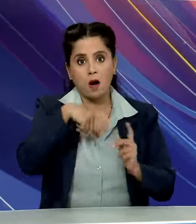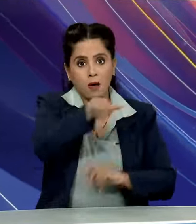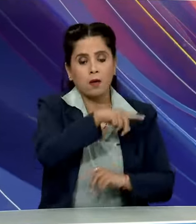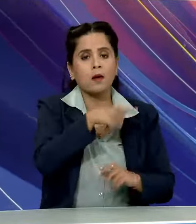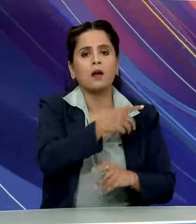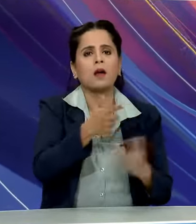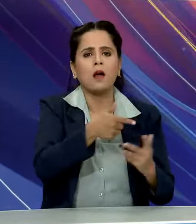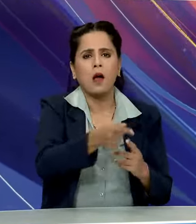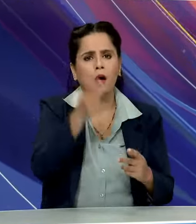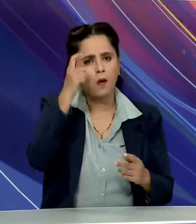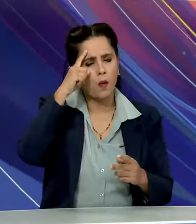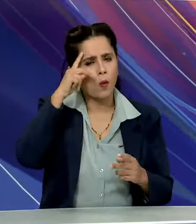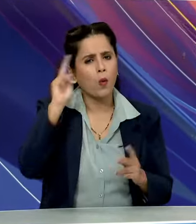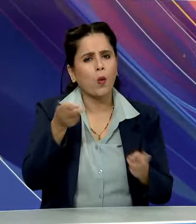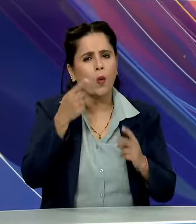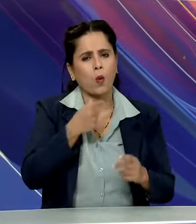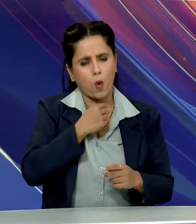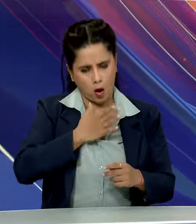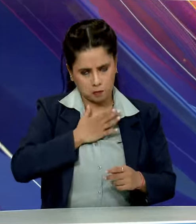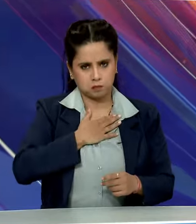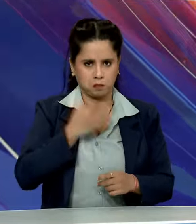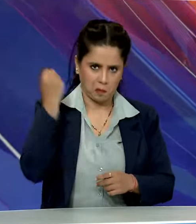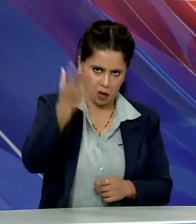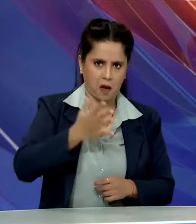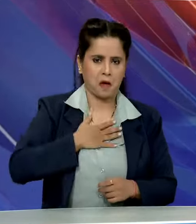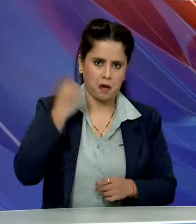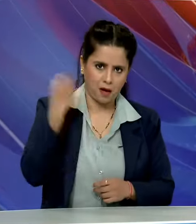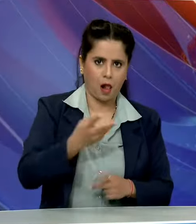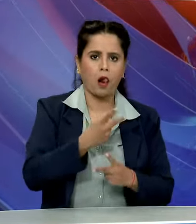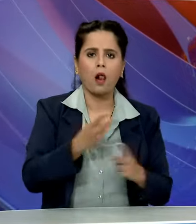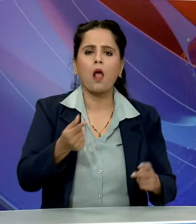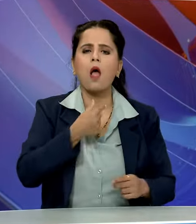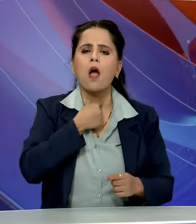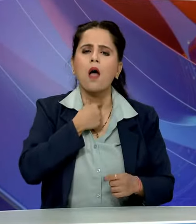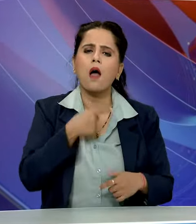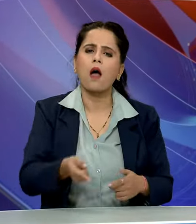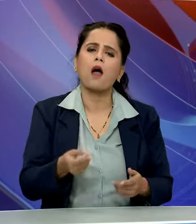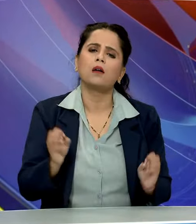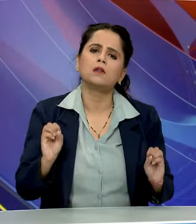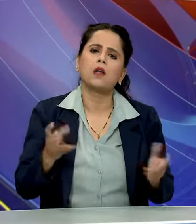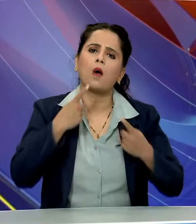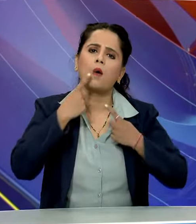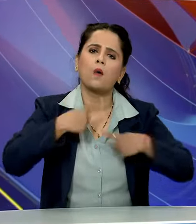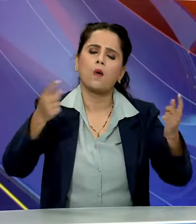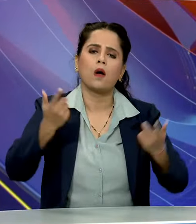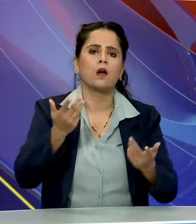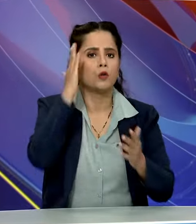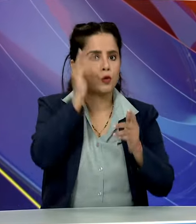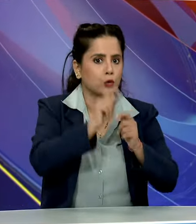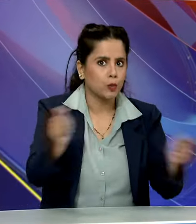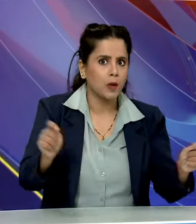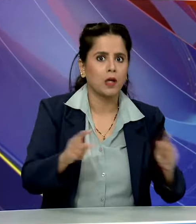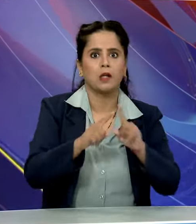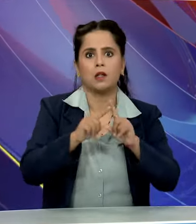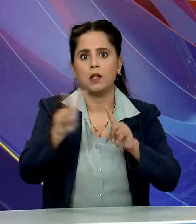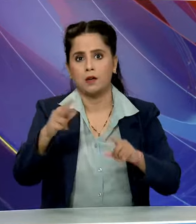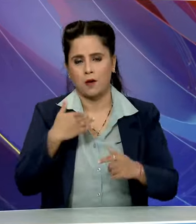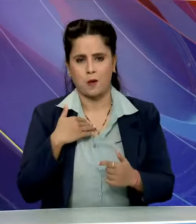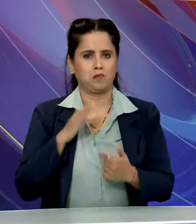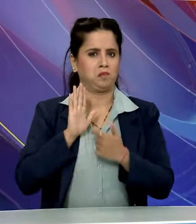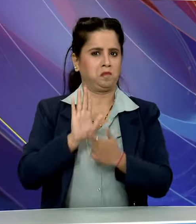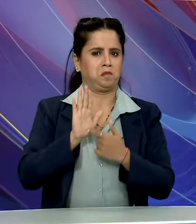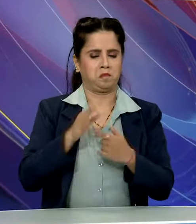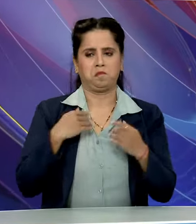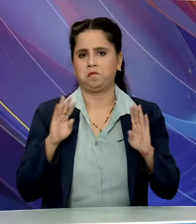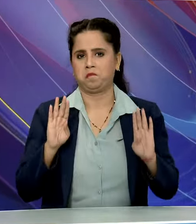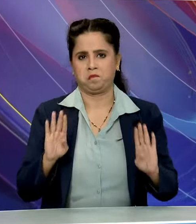ऐसी ऐसी जुठी गोशनाए करने में लग जाती है अख़बारों में टीवी पर छाये रहने के लिए